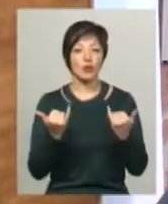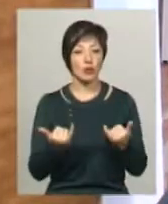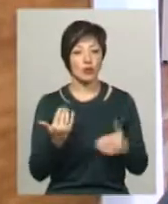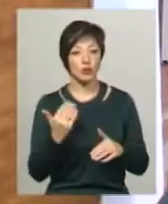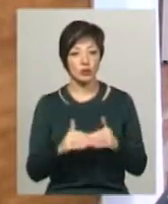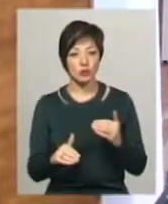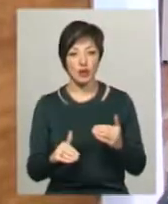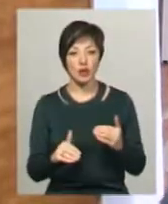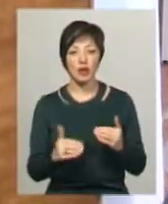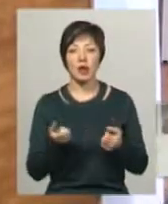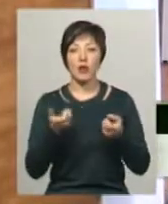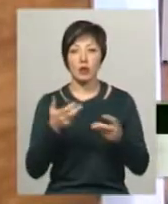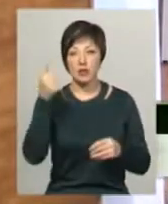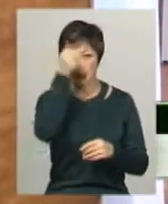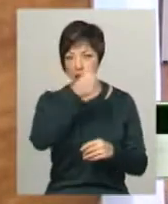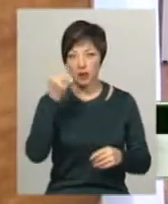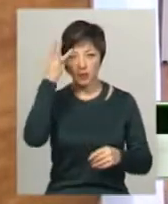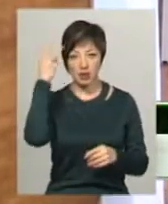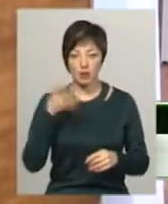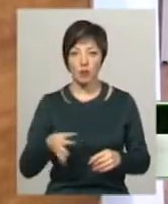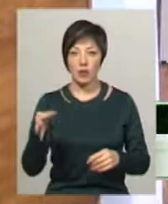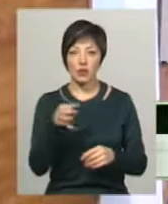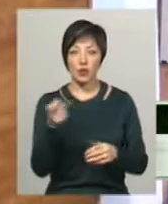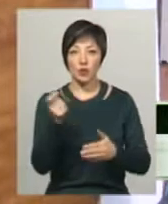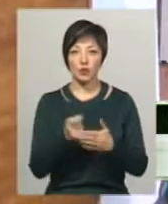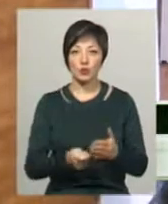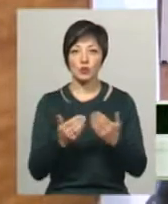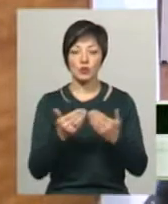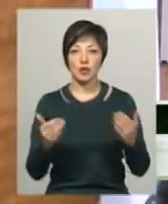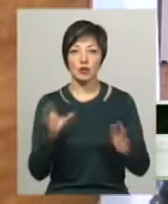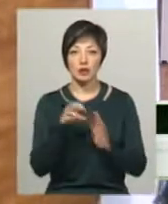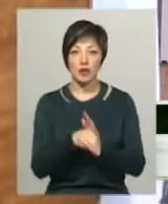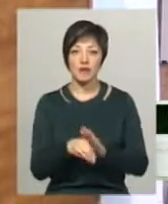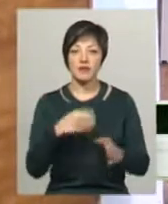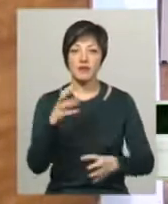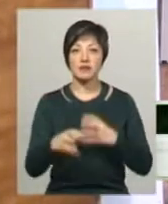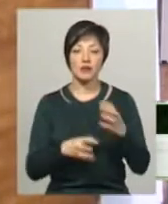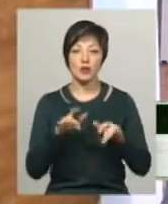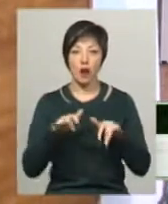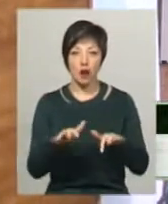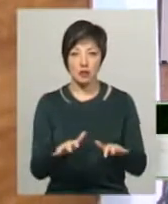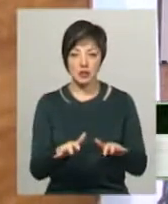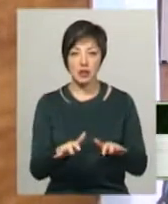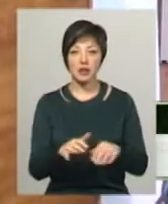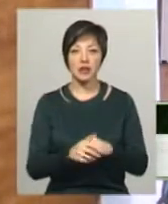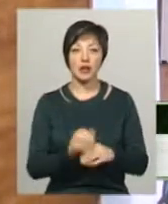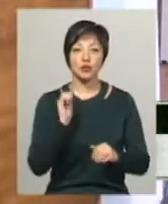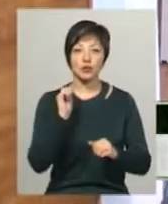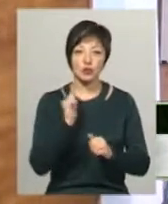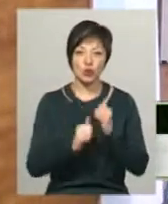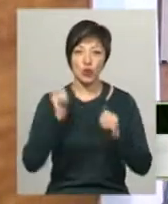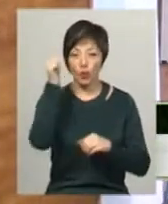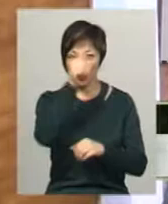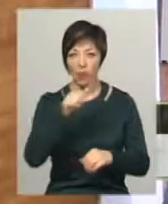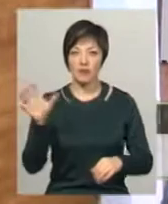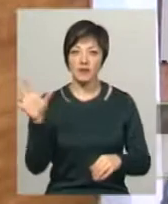котрий рік Хмельницький обласний художній музей долучається до всесвітньої акції «Музеум селфі». Тобто з року в рік всі